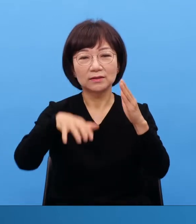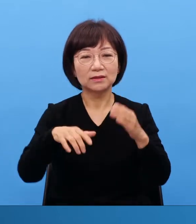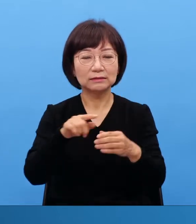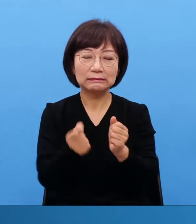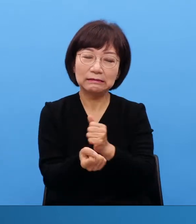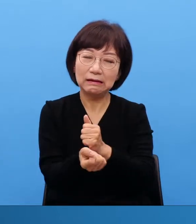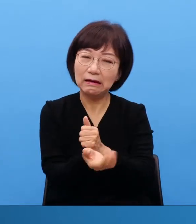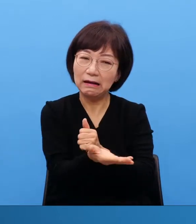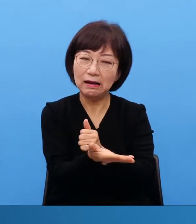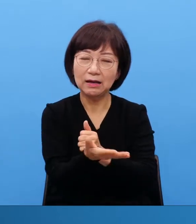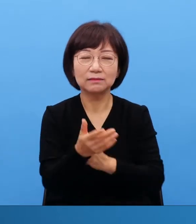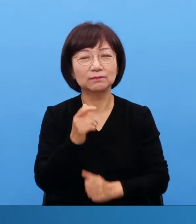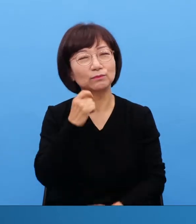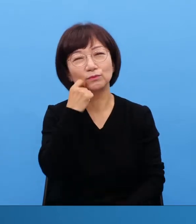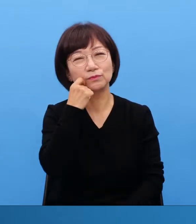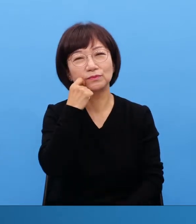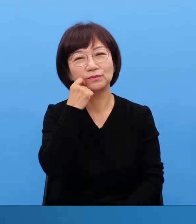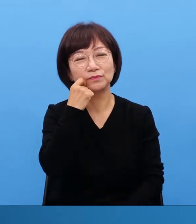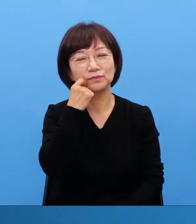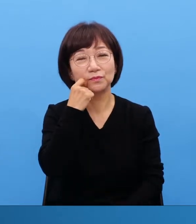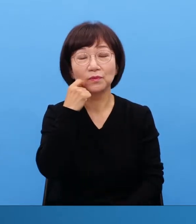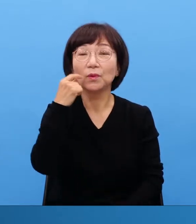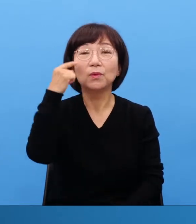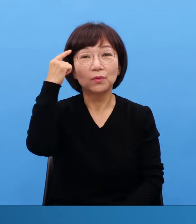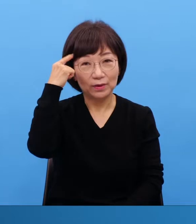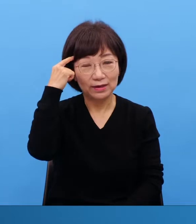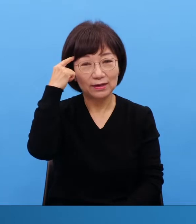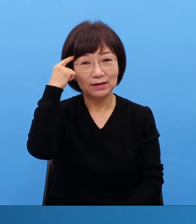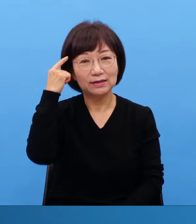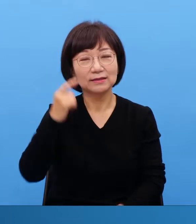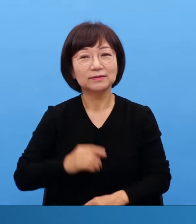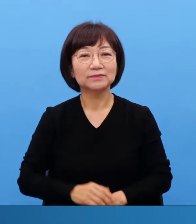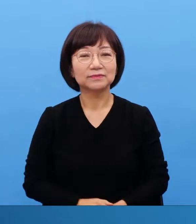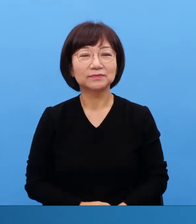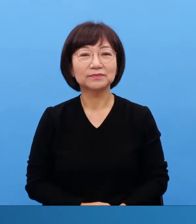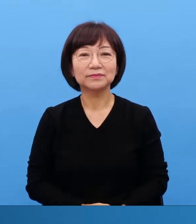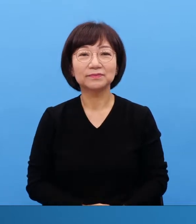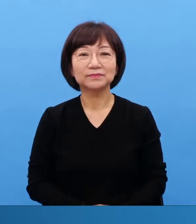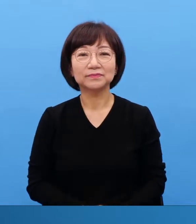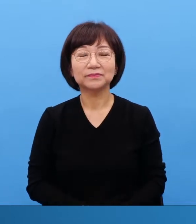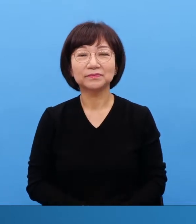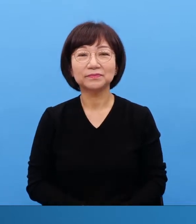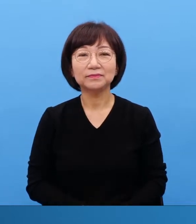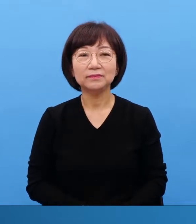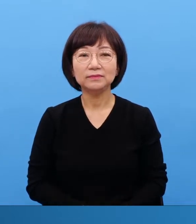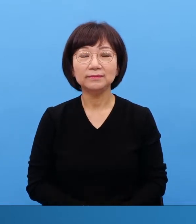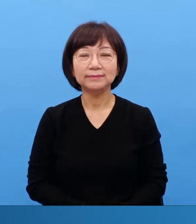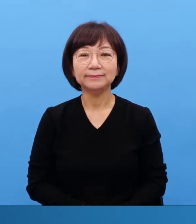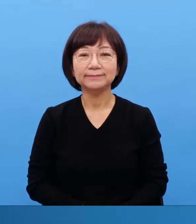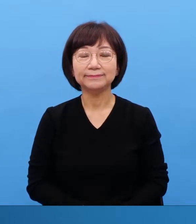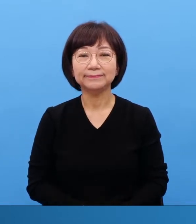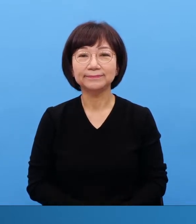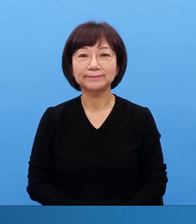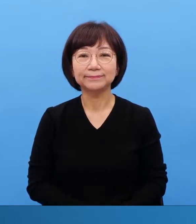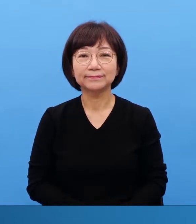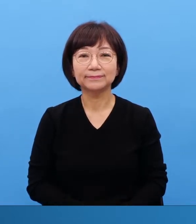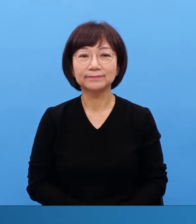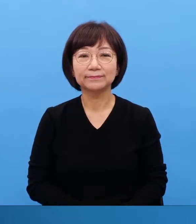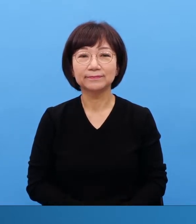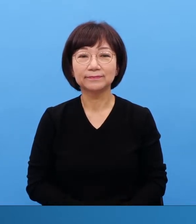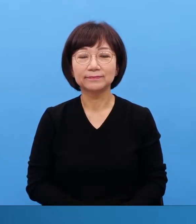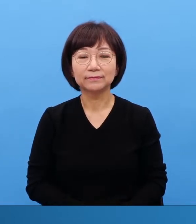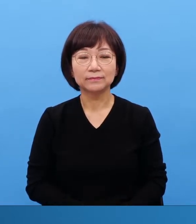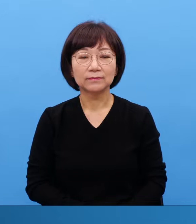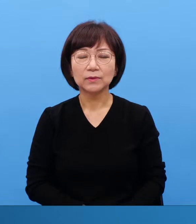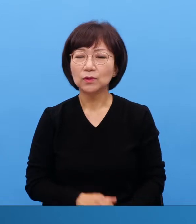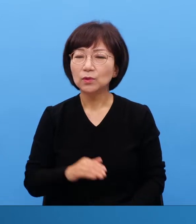답은 간단한겁니다 우리가 지금 마음을 어디에 둬야 되느냐